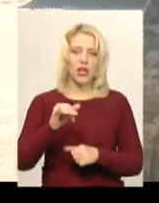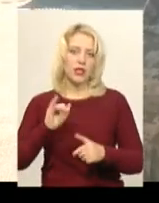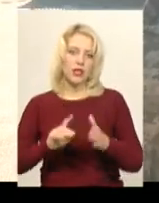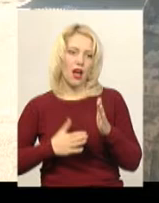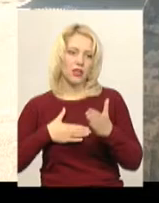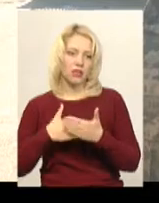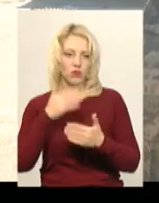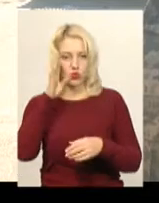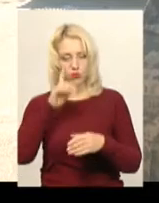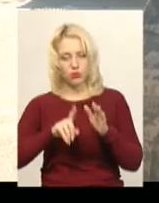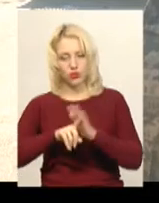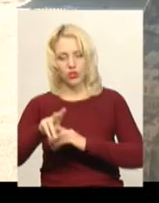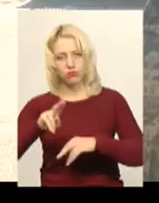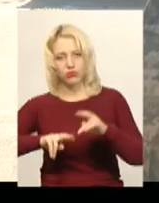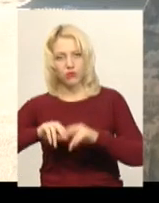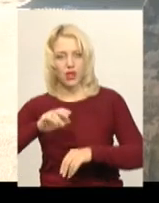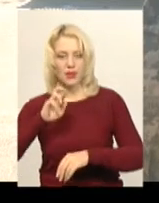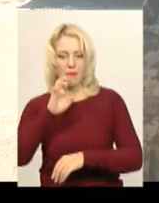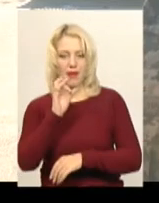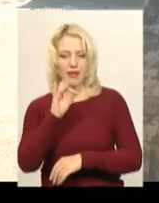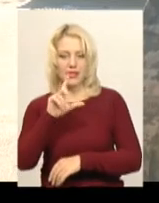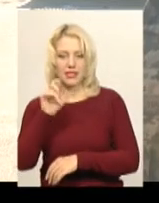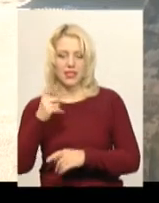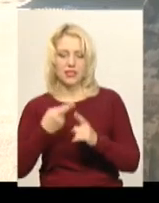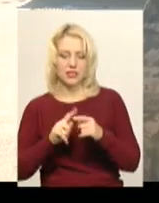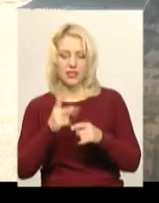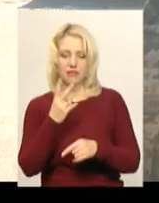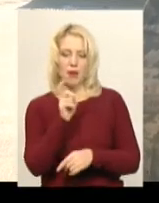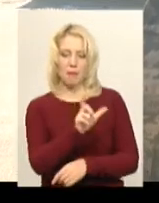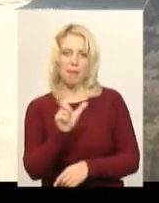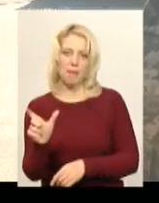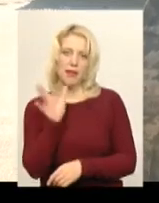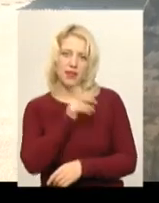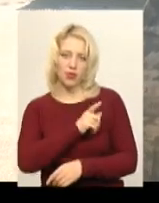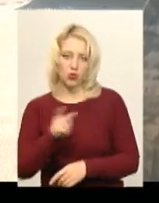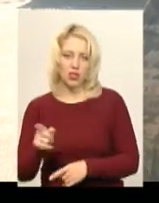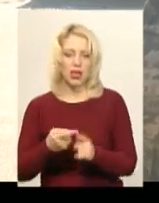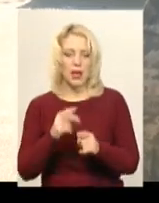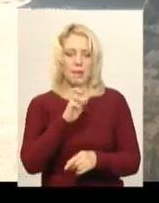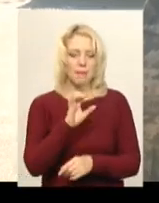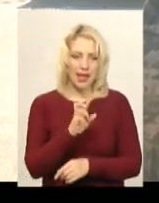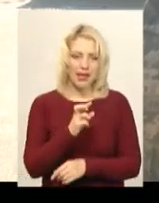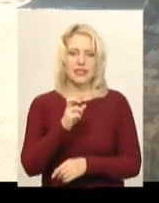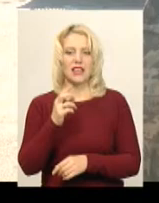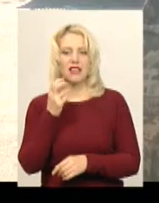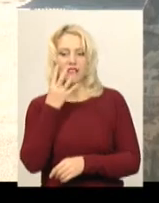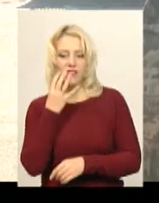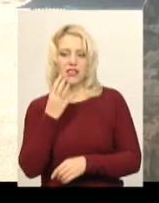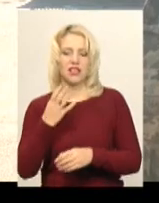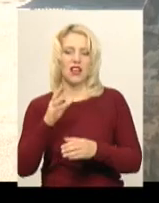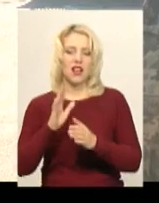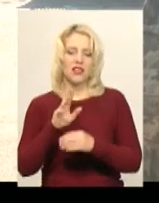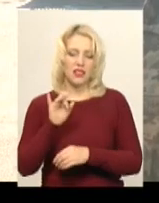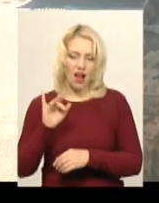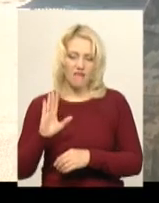взялись хлопці з роботу з березня місяця. І фактично за ці два періоди березень, квітень, травень, завесну і заліто